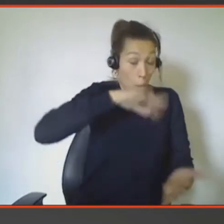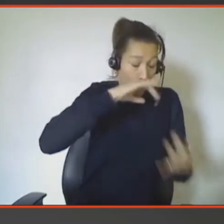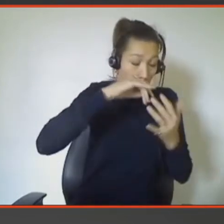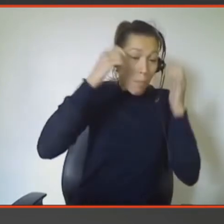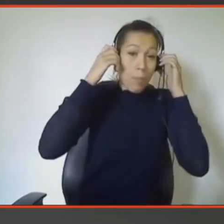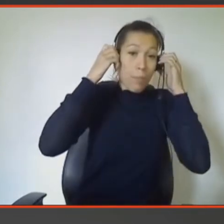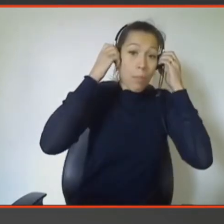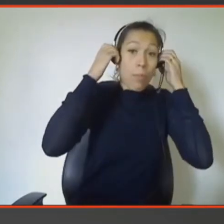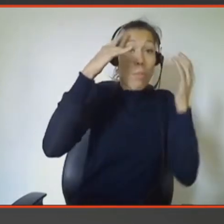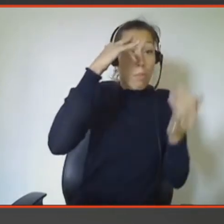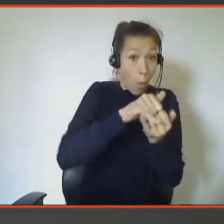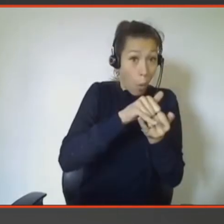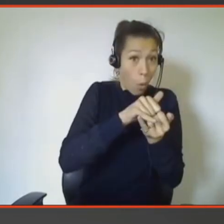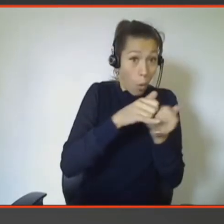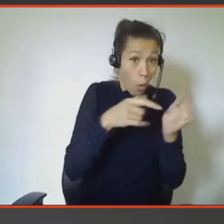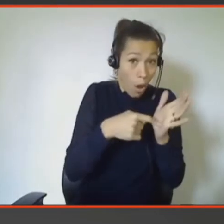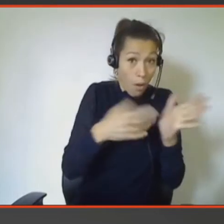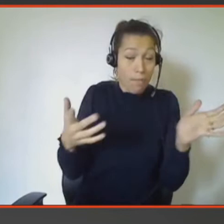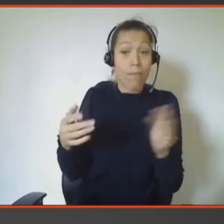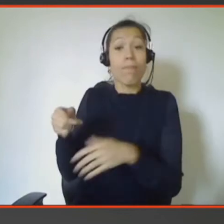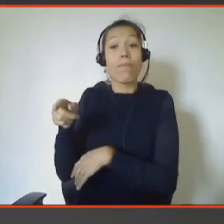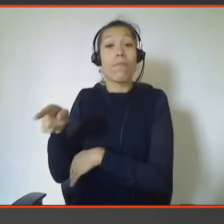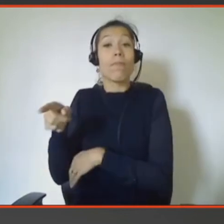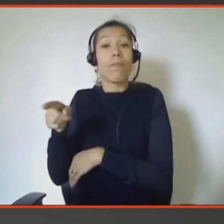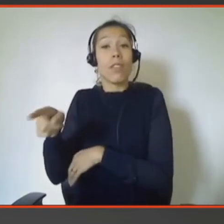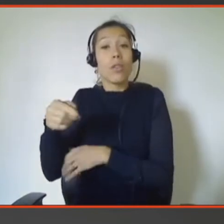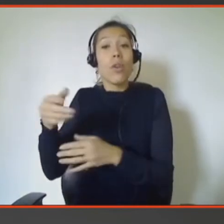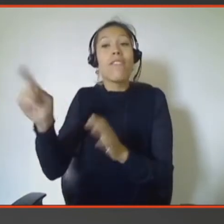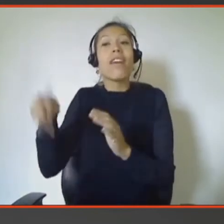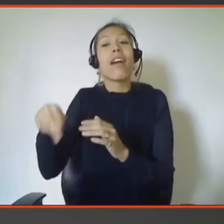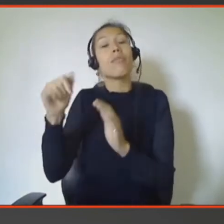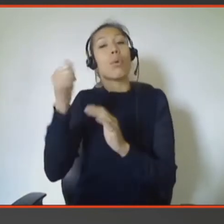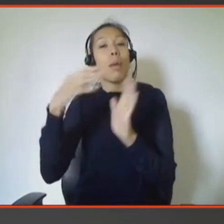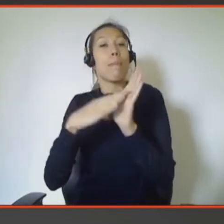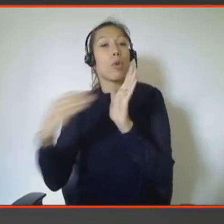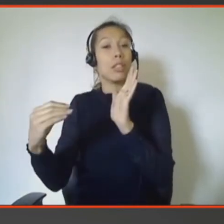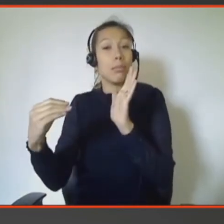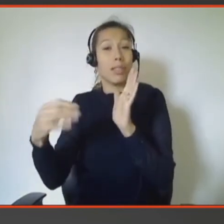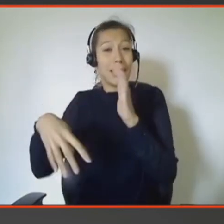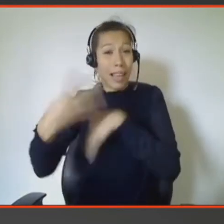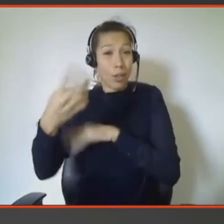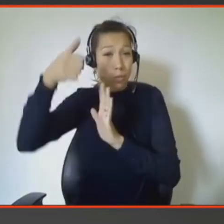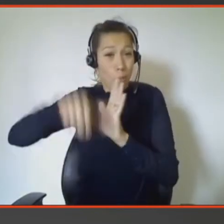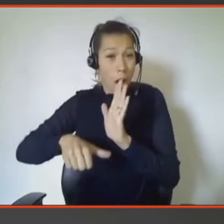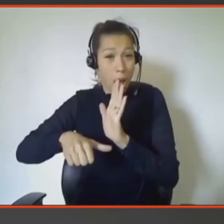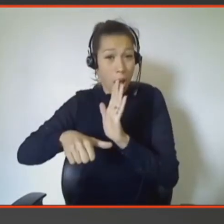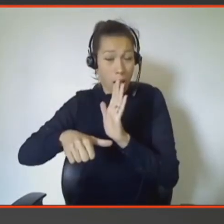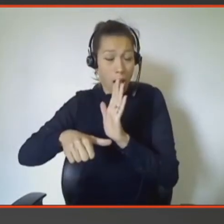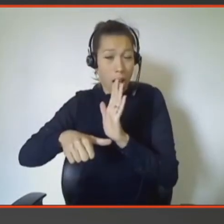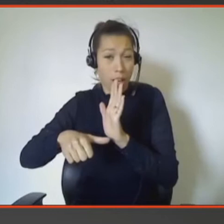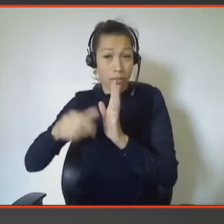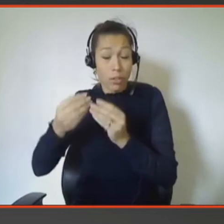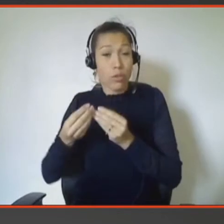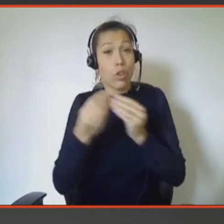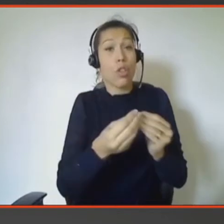passe, c'est qu'ils ont déployé ce prototype pendant 14 mois dans trois foyers différents et ils ont